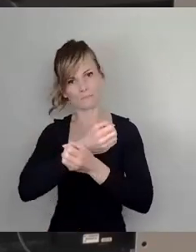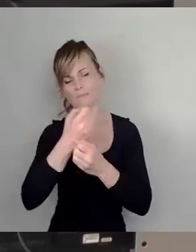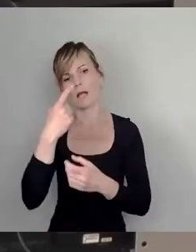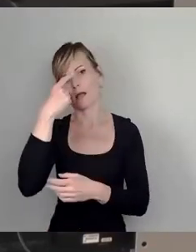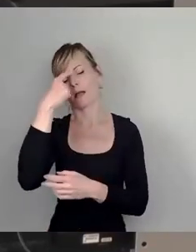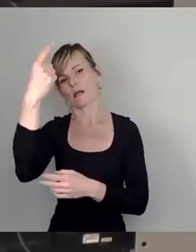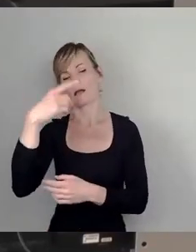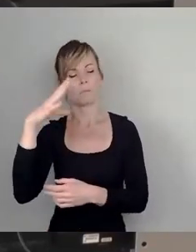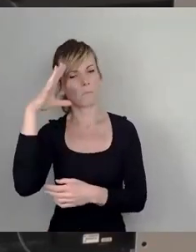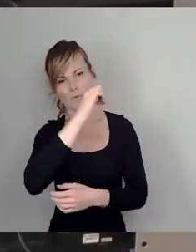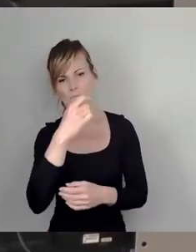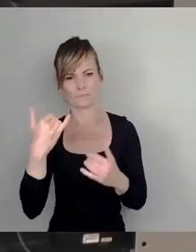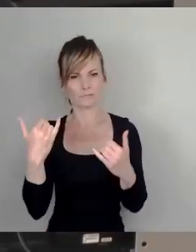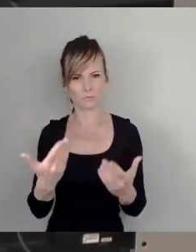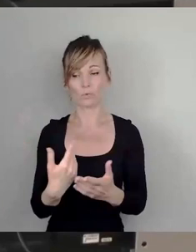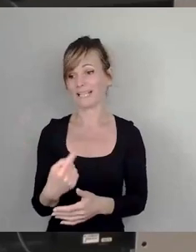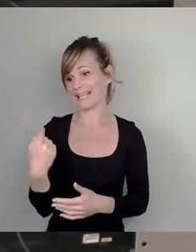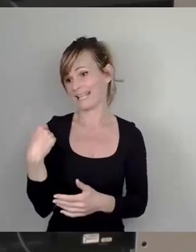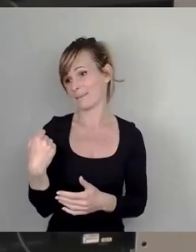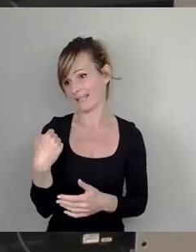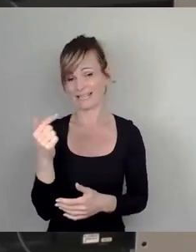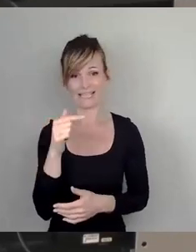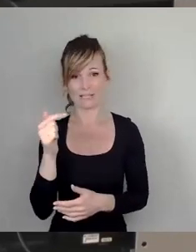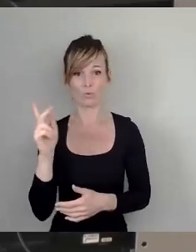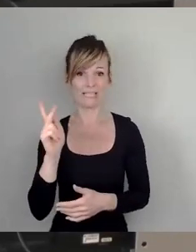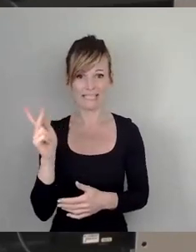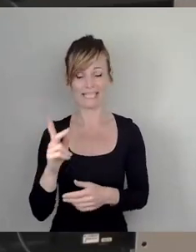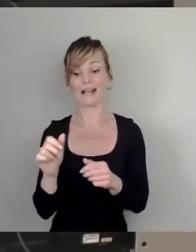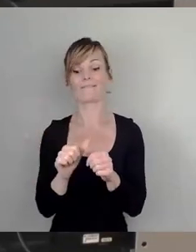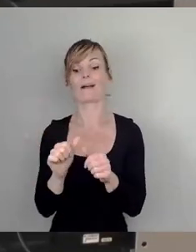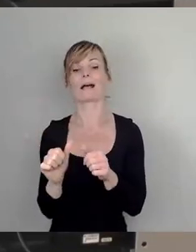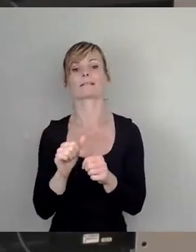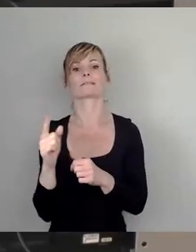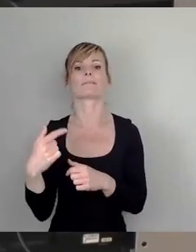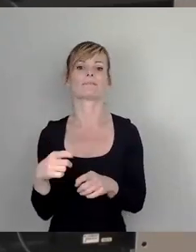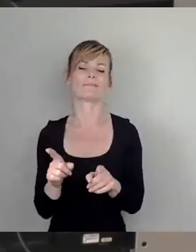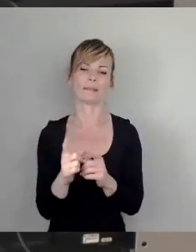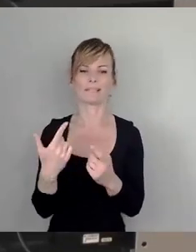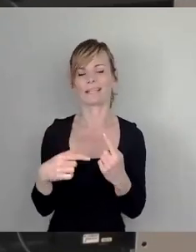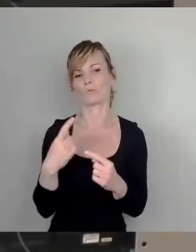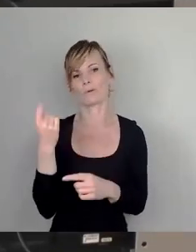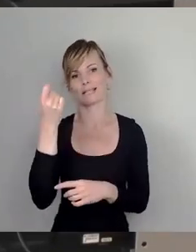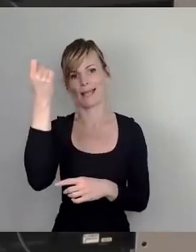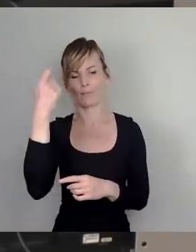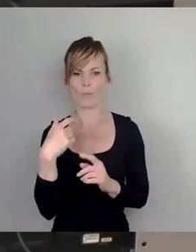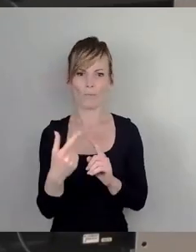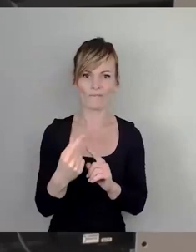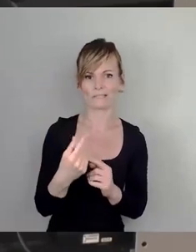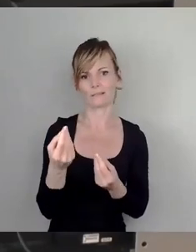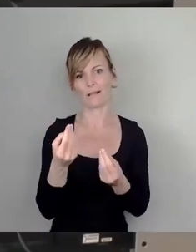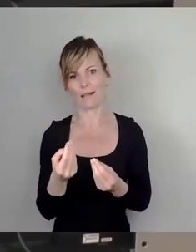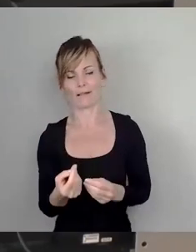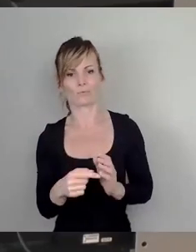von dem, was Thilo Kießling gerade, ja fast in der Satire auch vorgetragen hat, ist leider